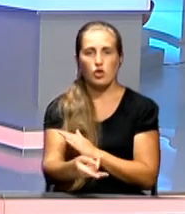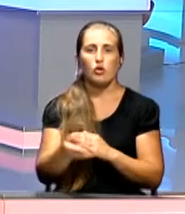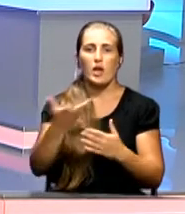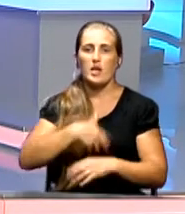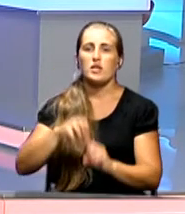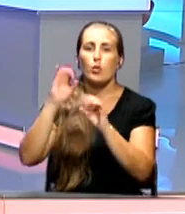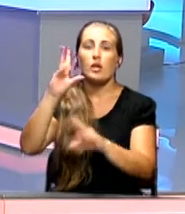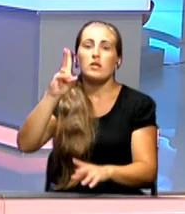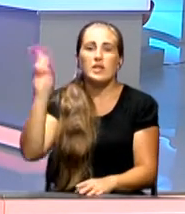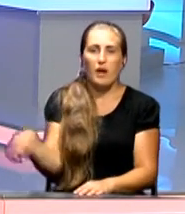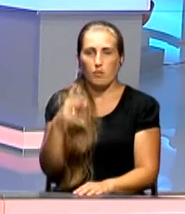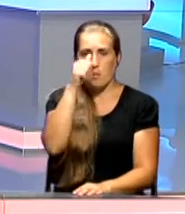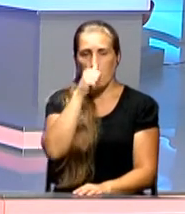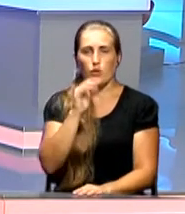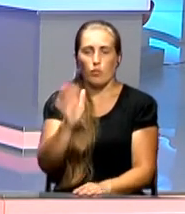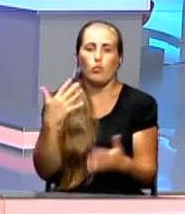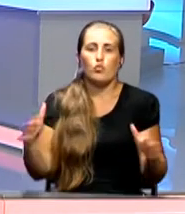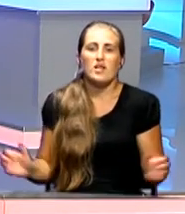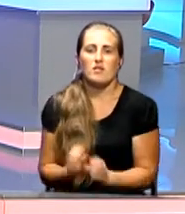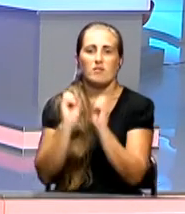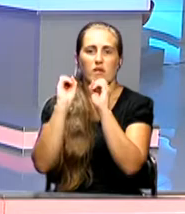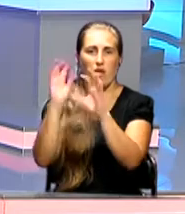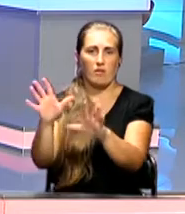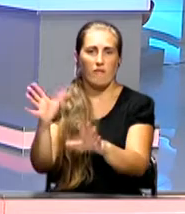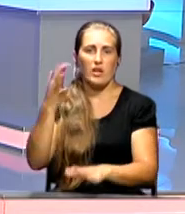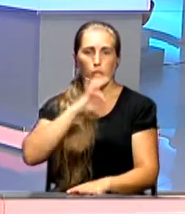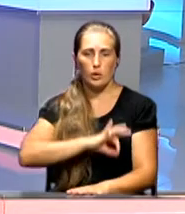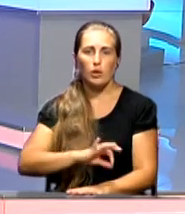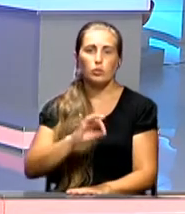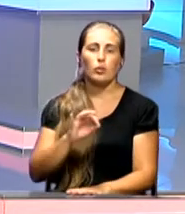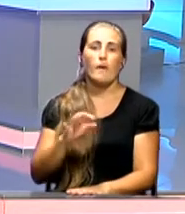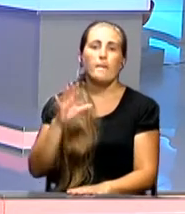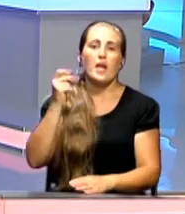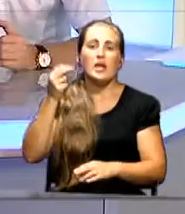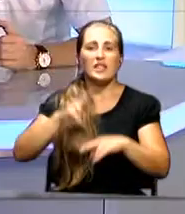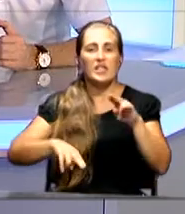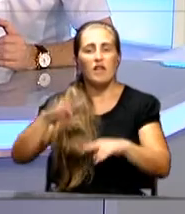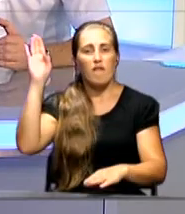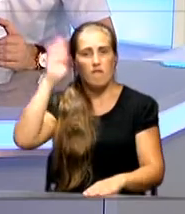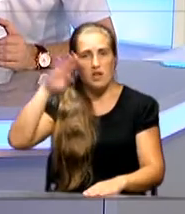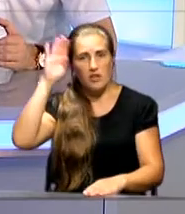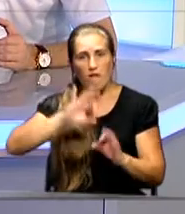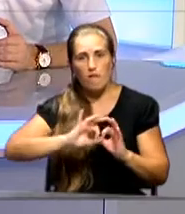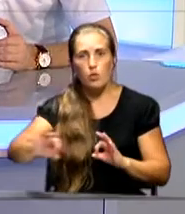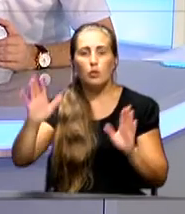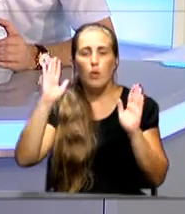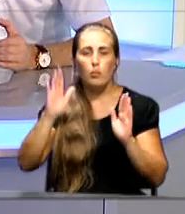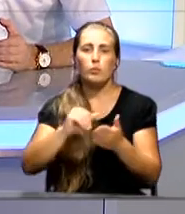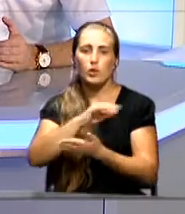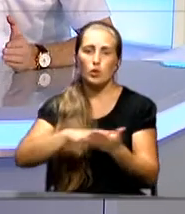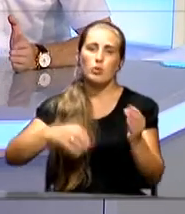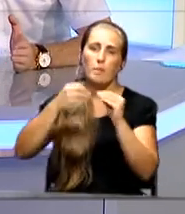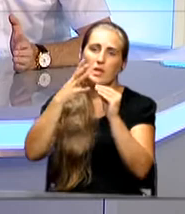есть в декабрю месяц они уже будут сданы в эксплуатацию. Строительство этого водовода будет продолжено в 2015,